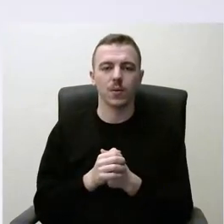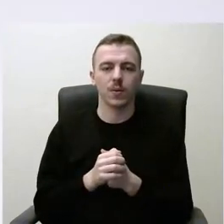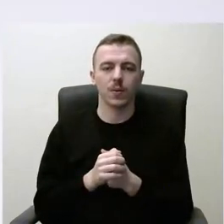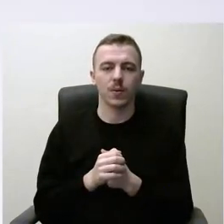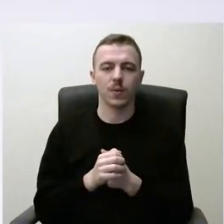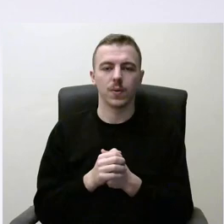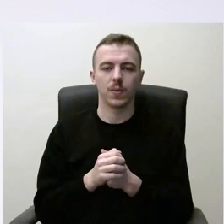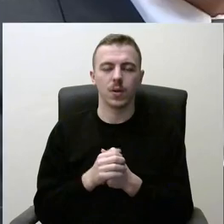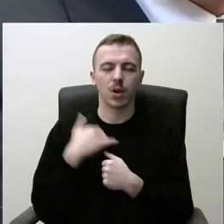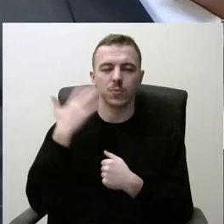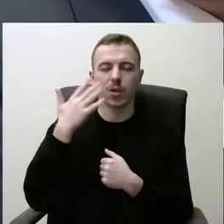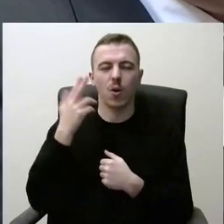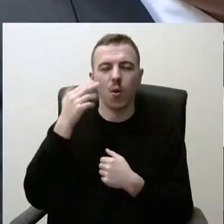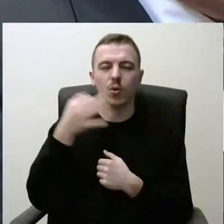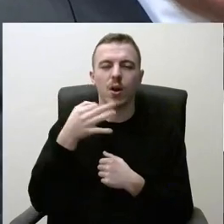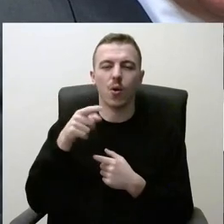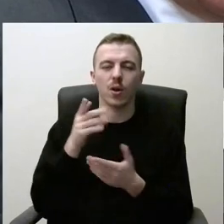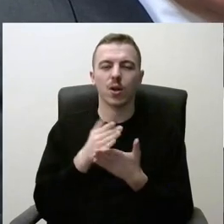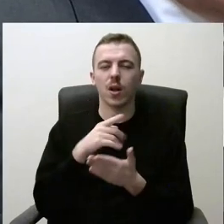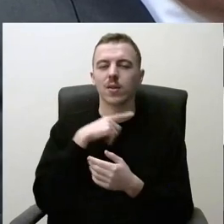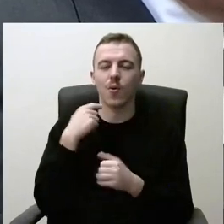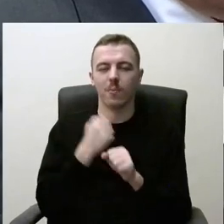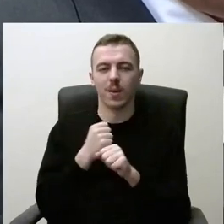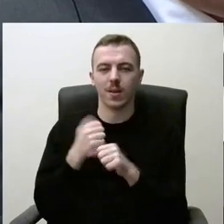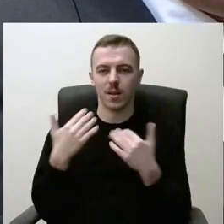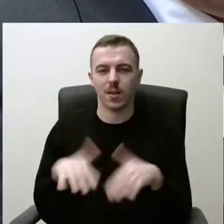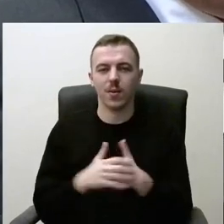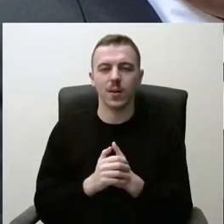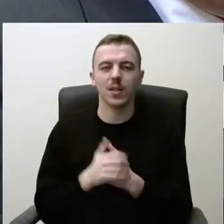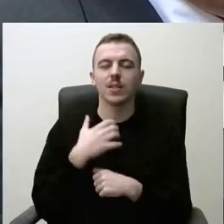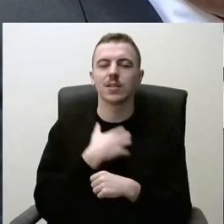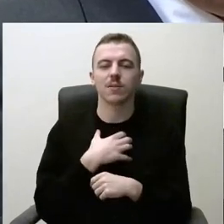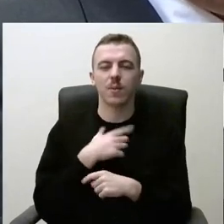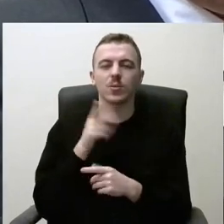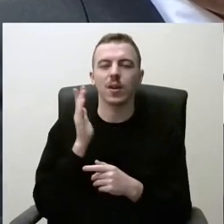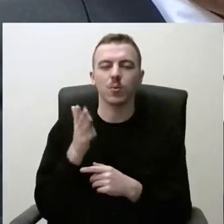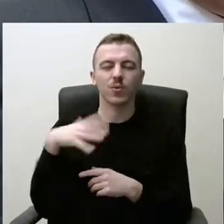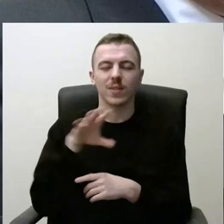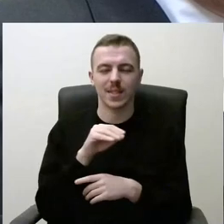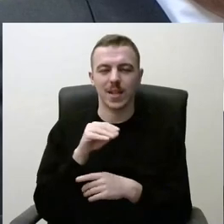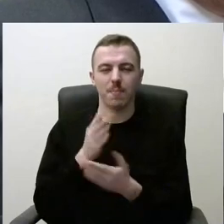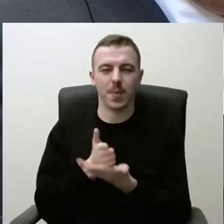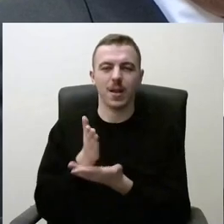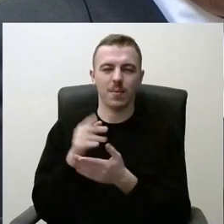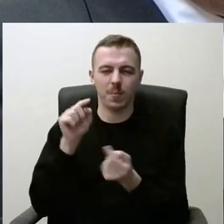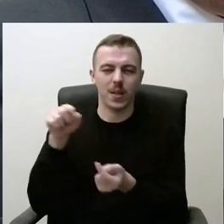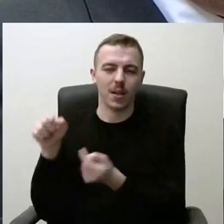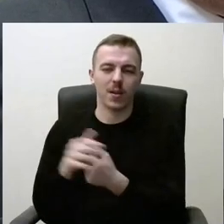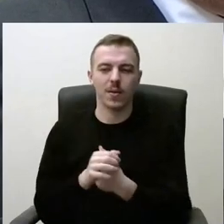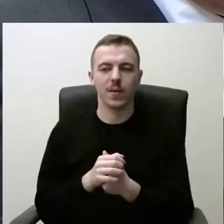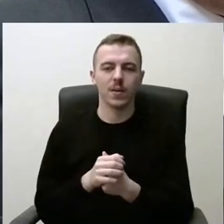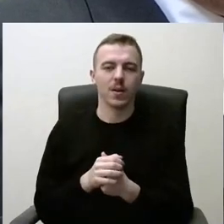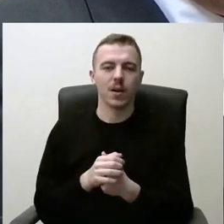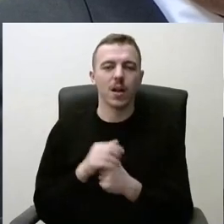Aš manau, Kauno rajonė yra labai daug jau padaryta. Svarbiausia, kad tai būtų visiems prieinama, nes nežinau, tikrai dar ar